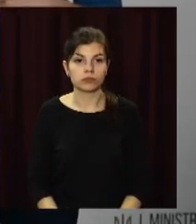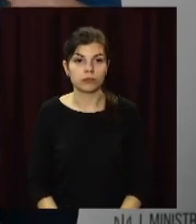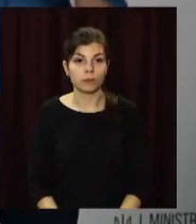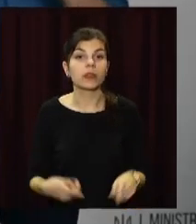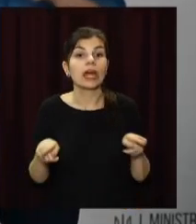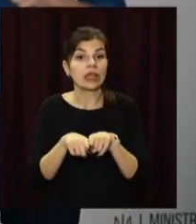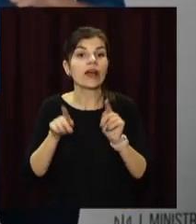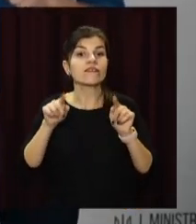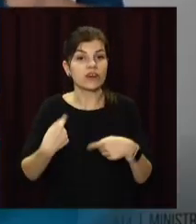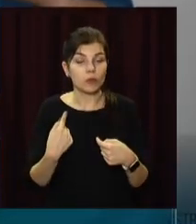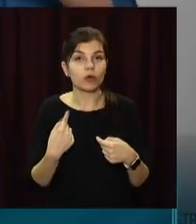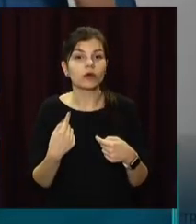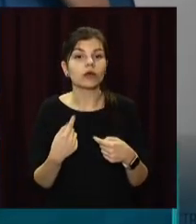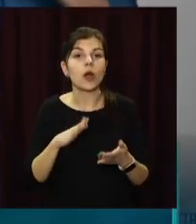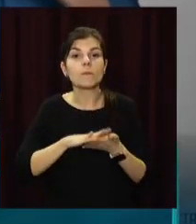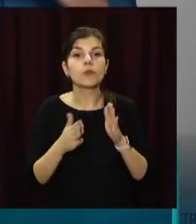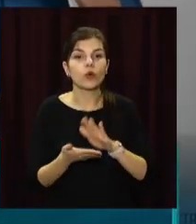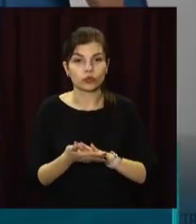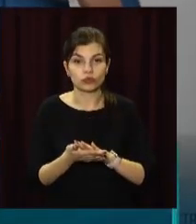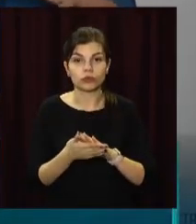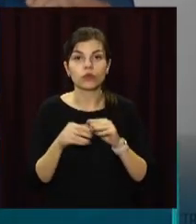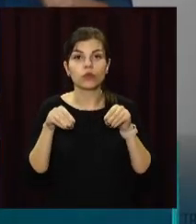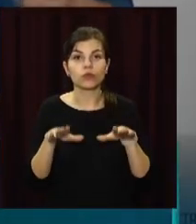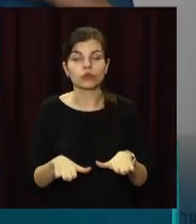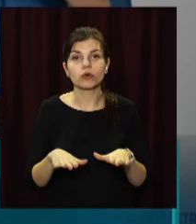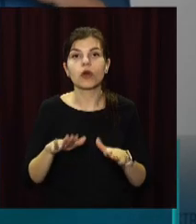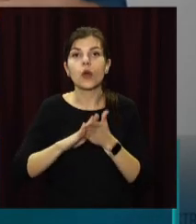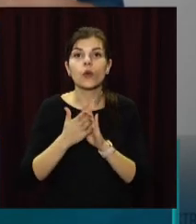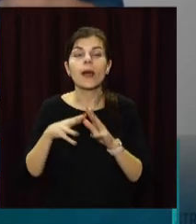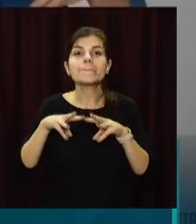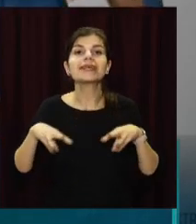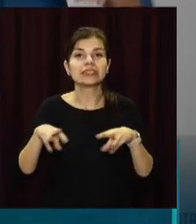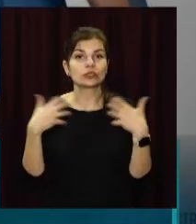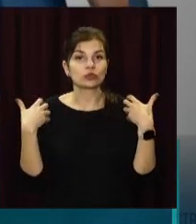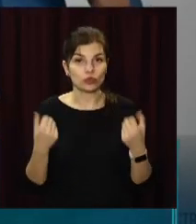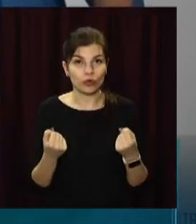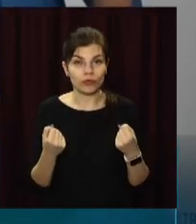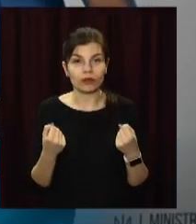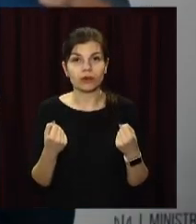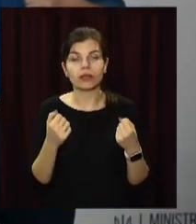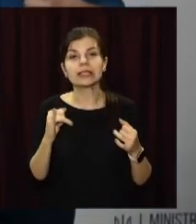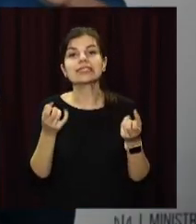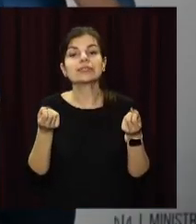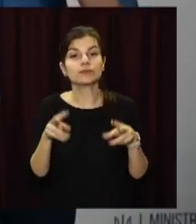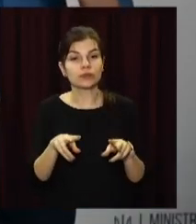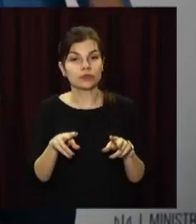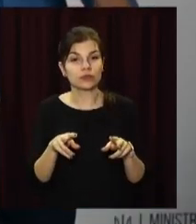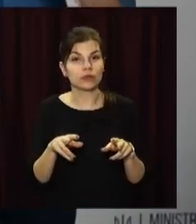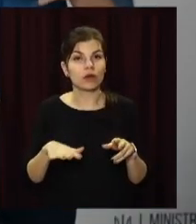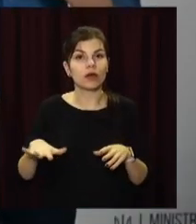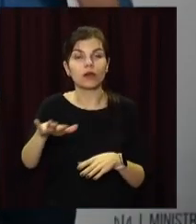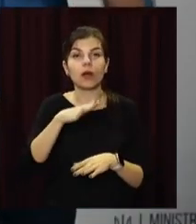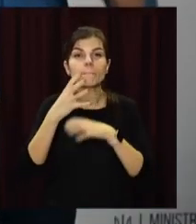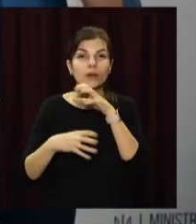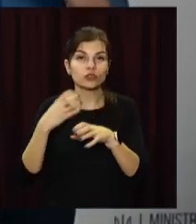Така вимога зумовлена положеннями угоди, укладеної між Міністерством охорони здоров'я та спеціалізованою міжнародною